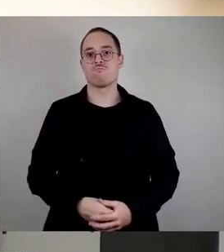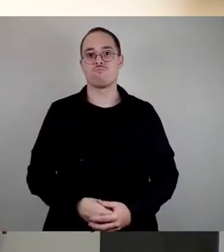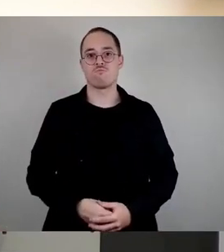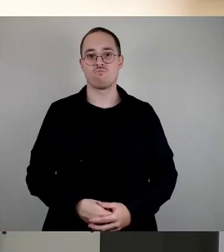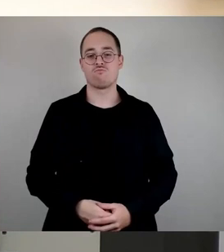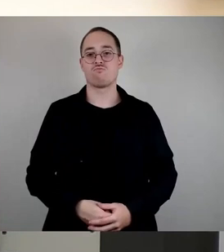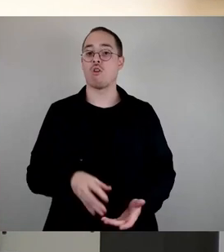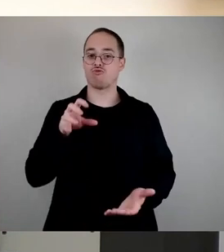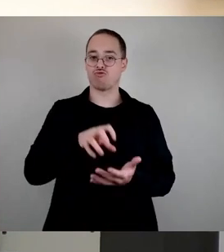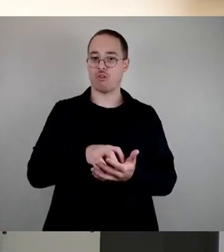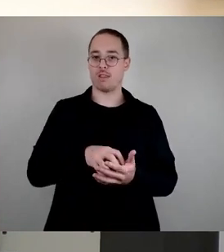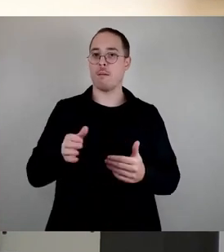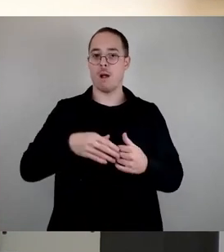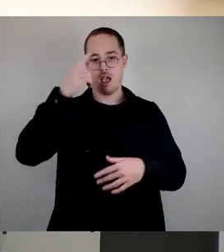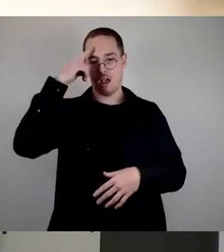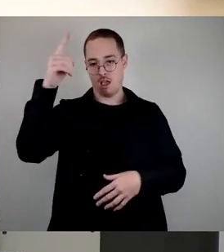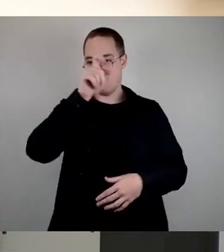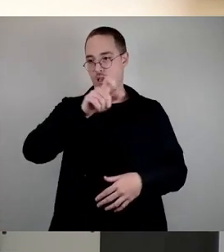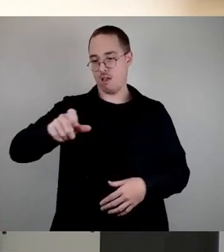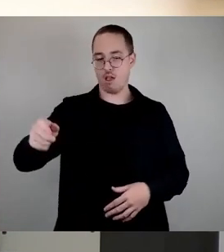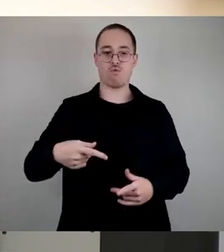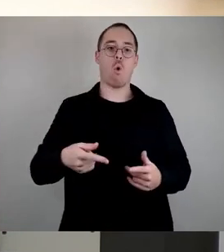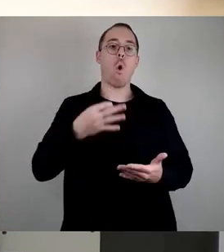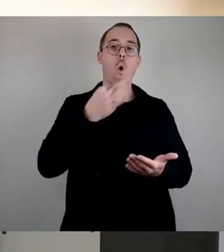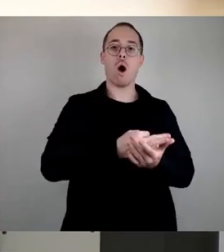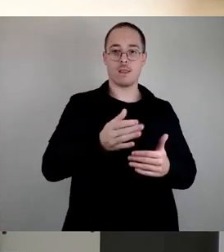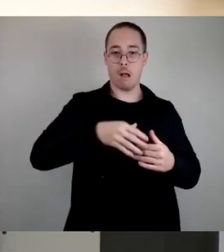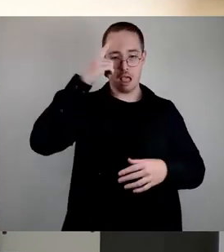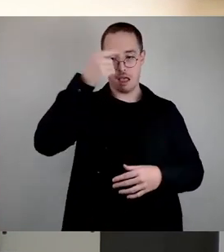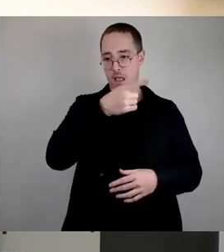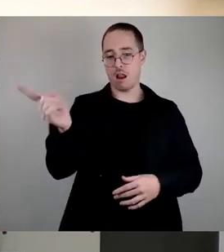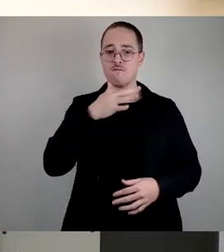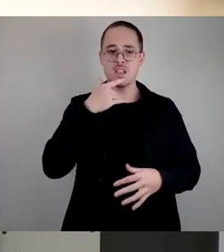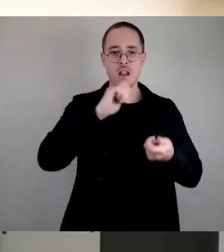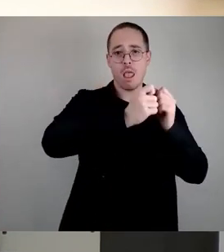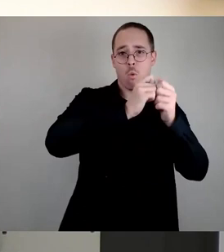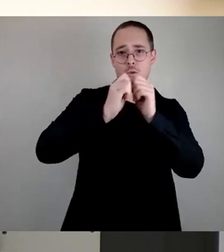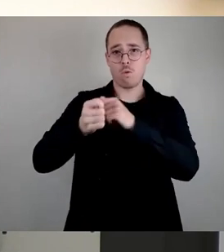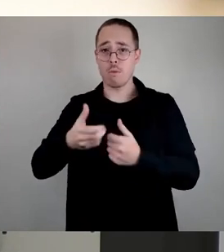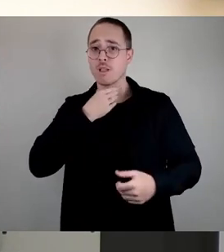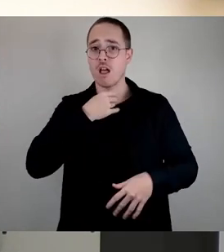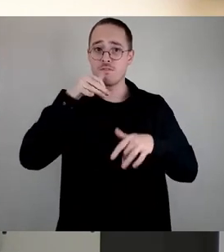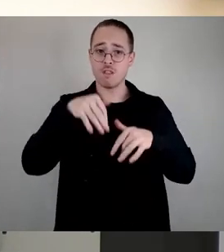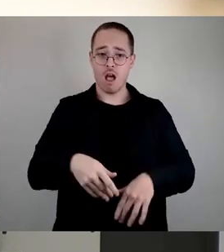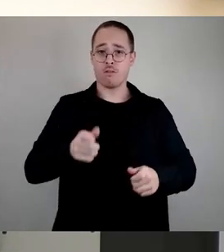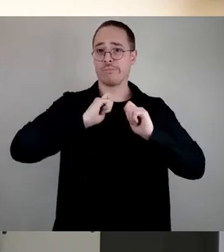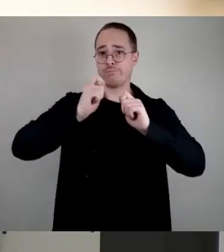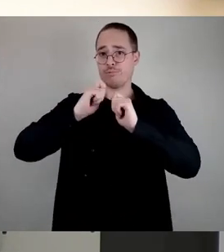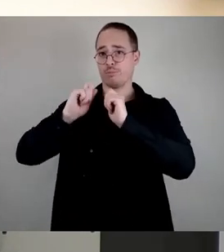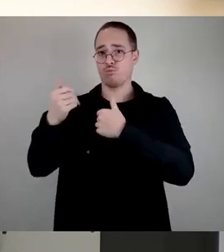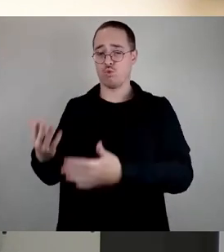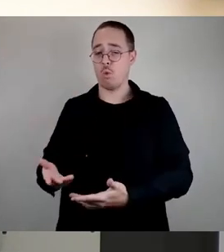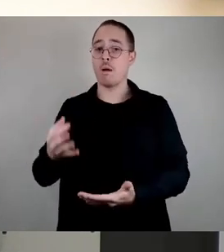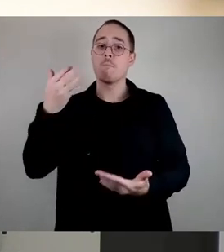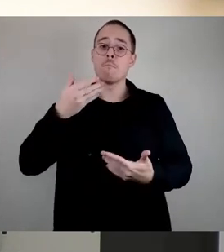Menge Änderungsbedarf, angemeldet und festgestellt, dass es eben mehr Standorte braucht, als das, was bisher drinsteht.